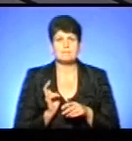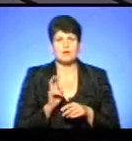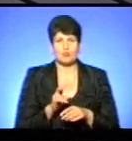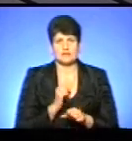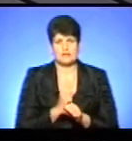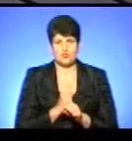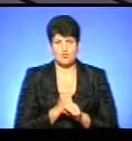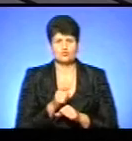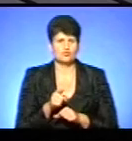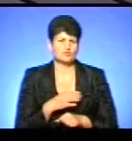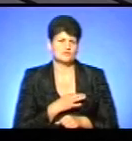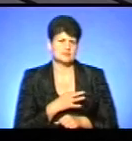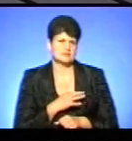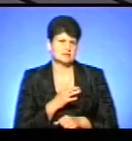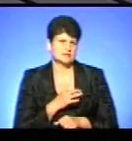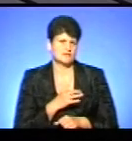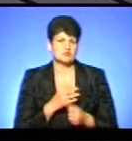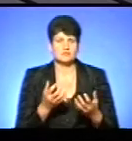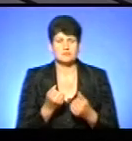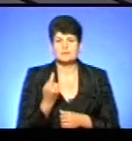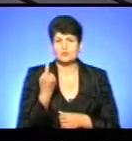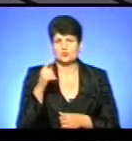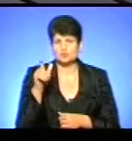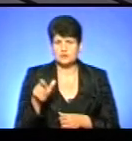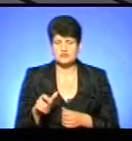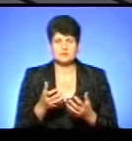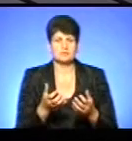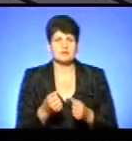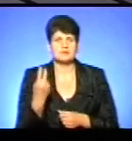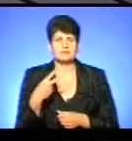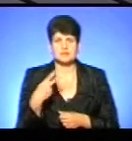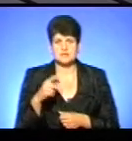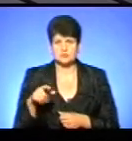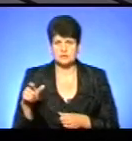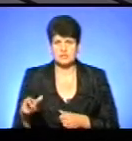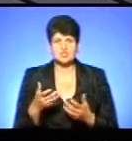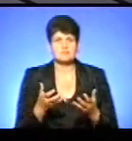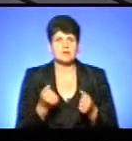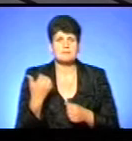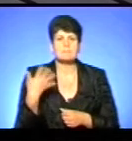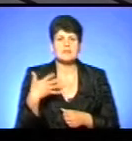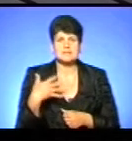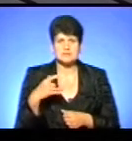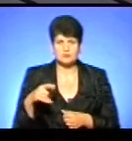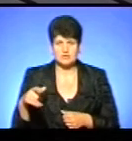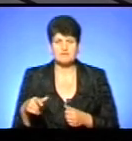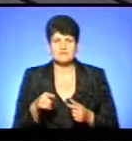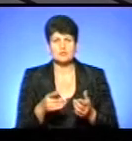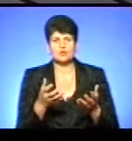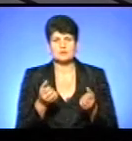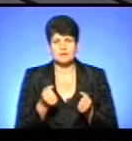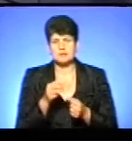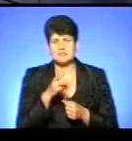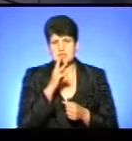роботу, йому все рівно, чи він прийме одного пацієнта, чи він прийме 20 пацієнтів, чи він прийме 50 пацієнтів, він отримає оцю